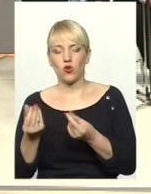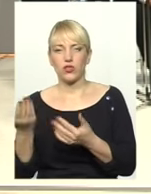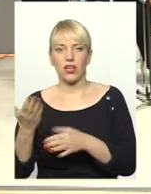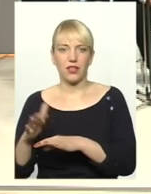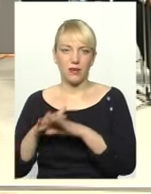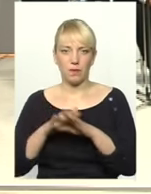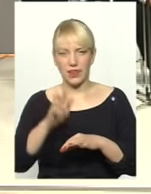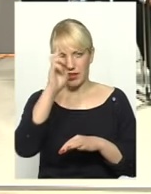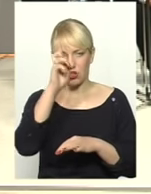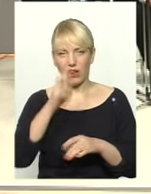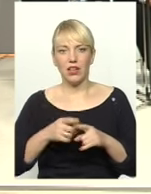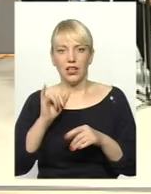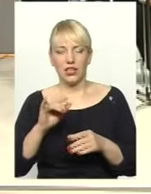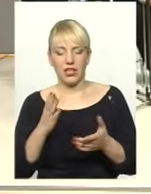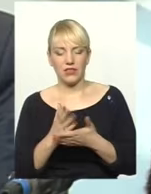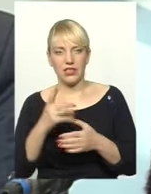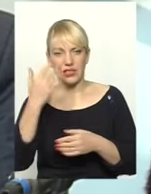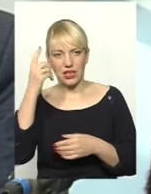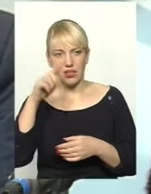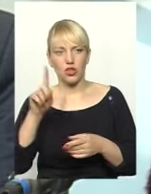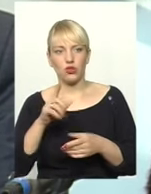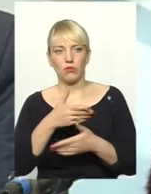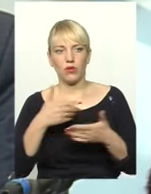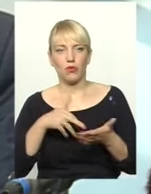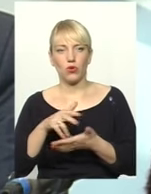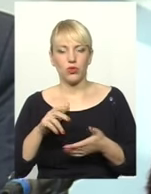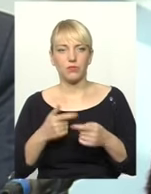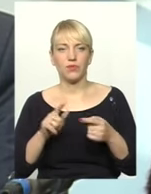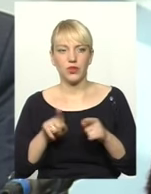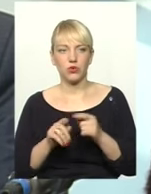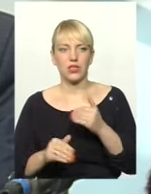державного бюджету. І також ви знаєте, що ми зараз проходимо статію